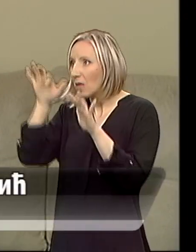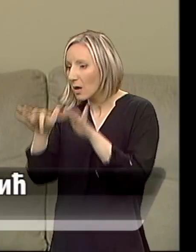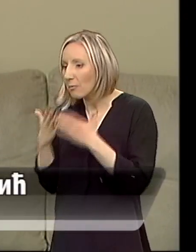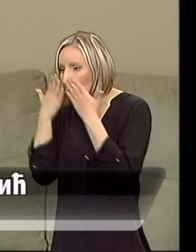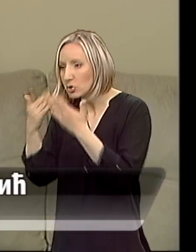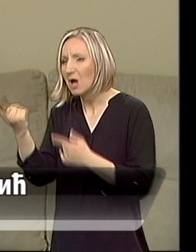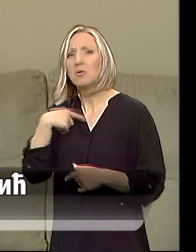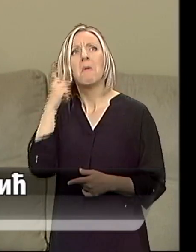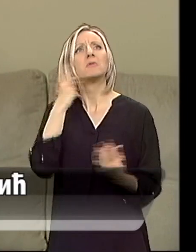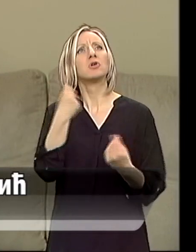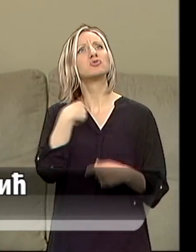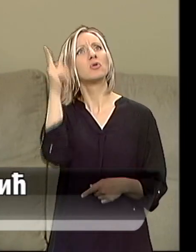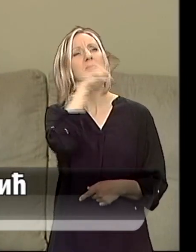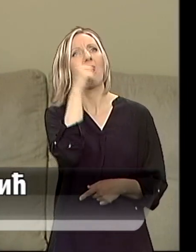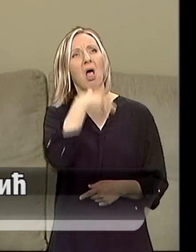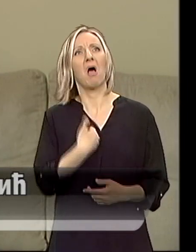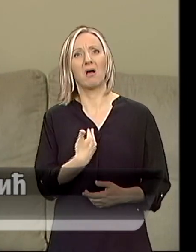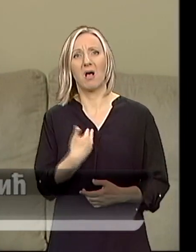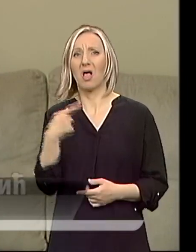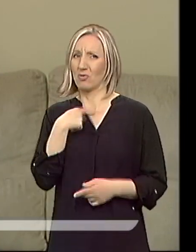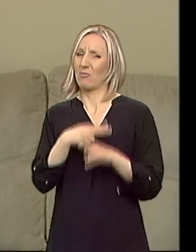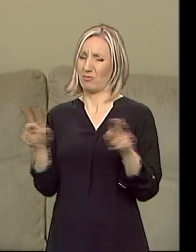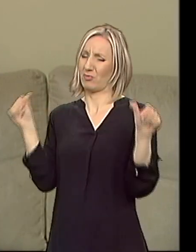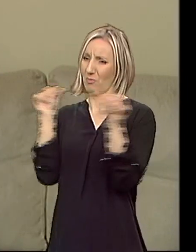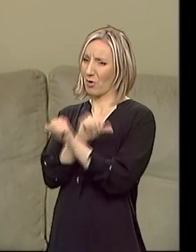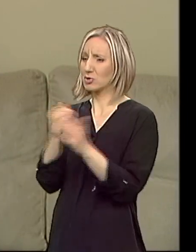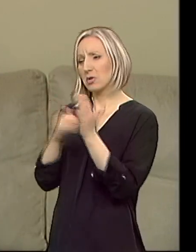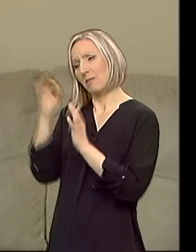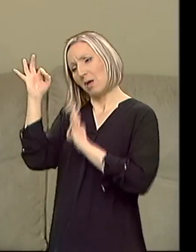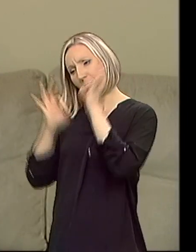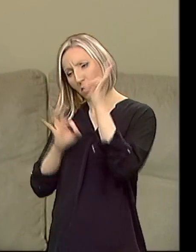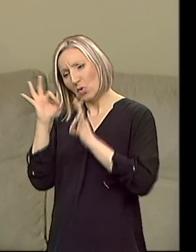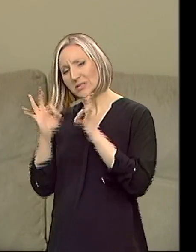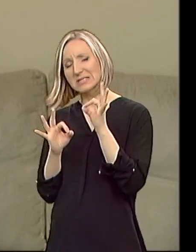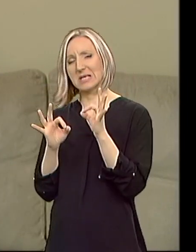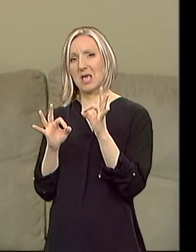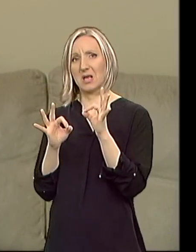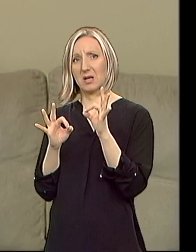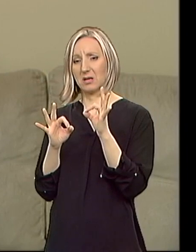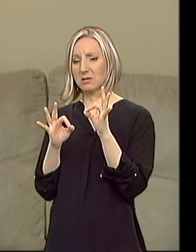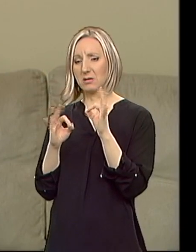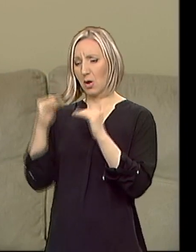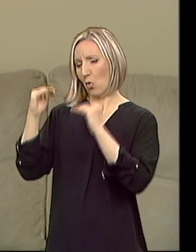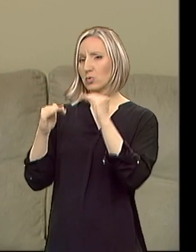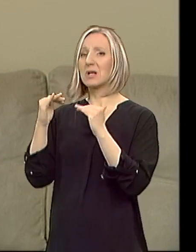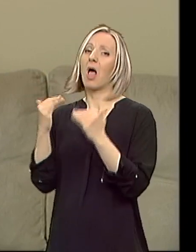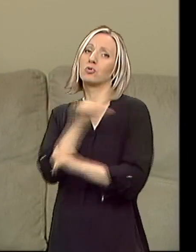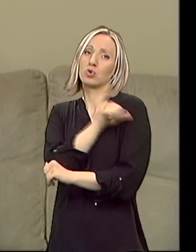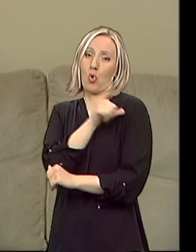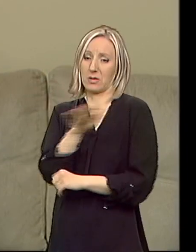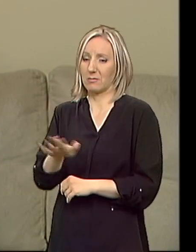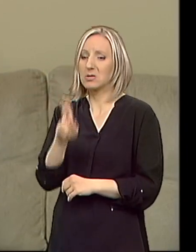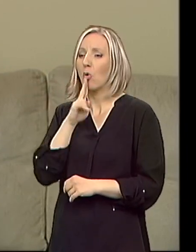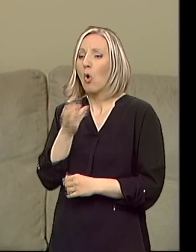me lagala? Mislim da je to totalno pogrešno. treba procijeniti u skladu sa detetovim uzrastom koja